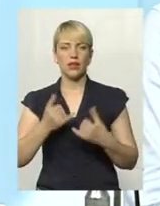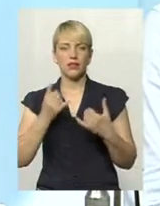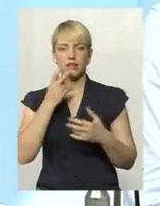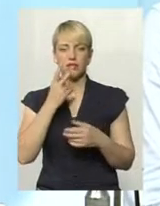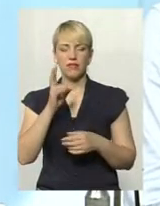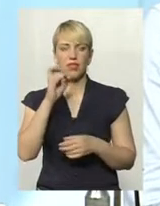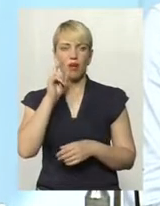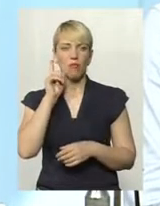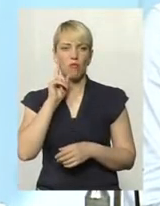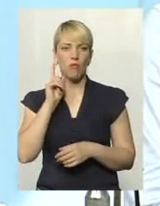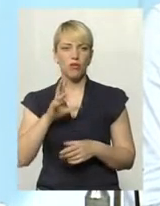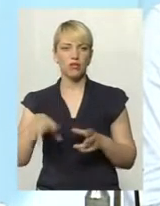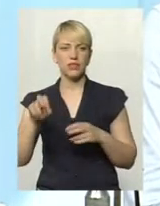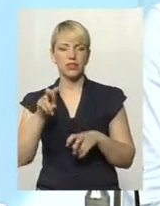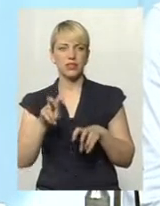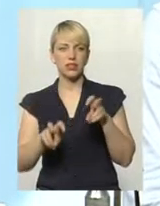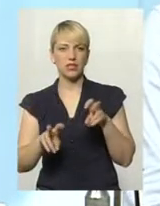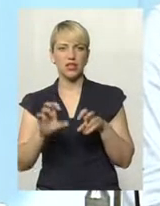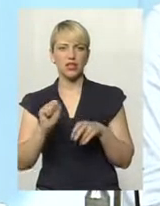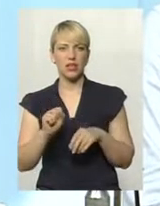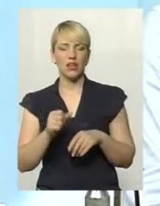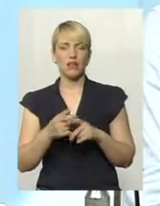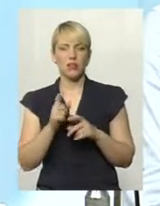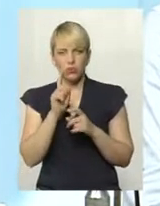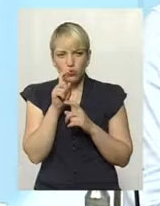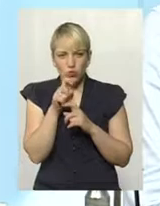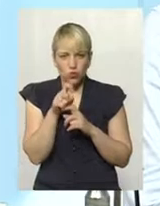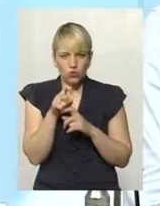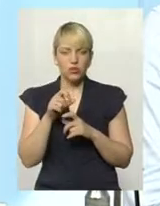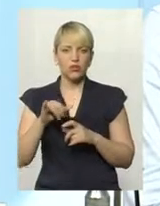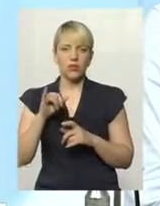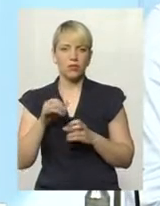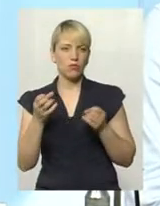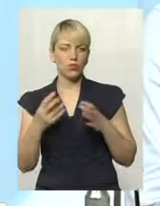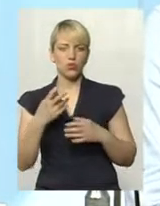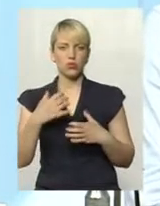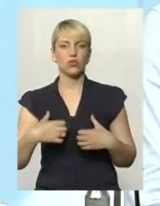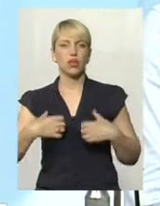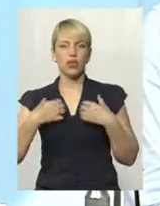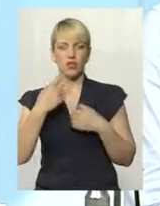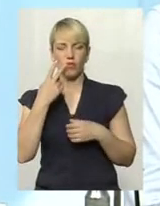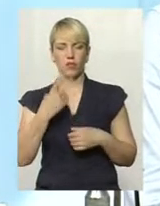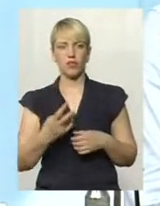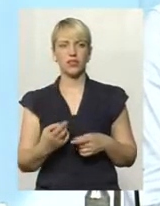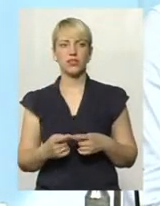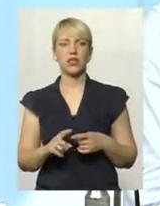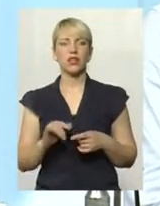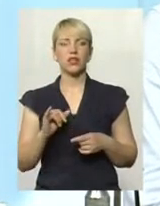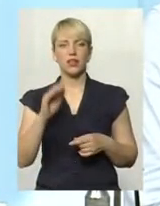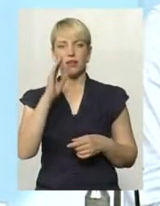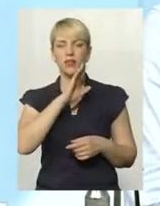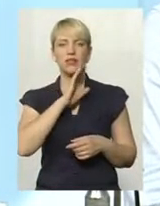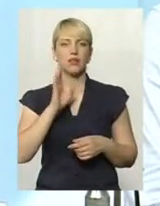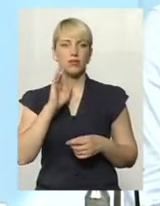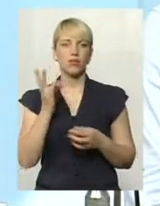молодь, сидять на зупинках, скрючені, просто жахливо дивитися. Тому що також і батьки